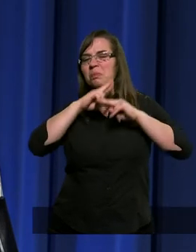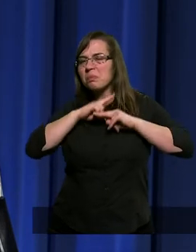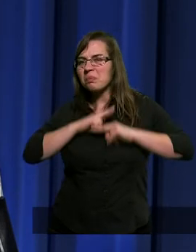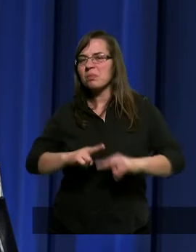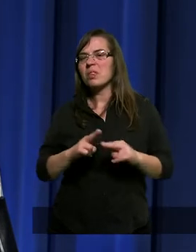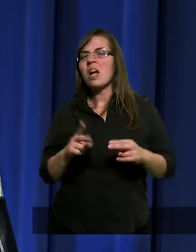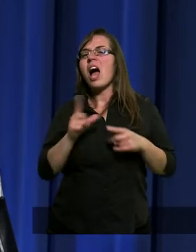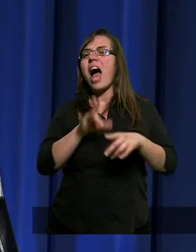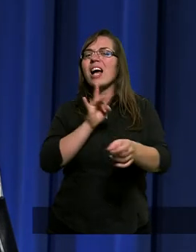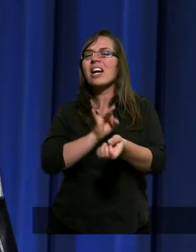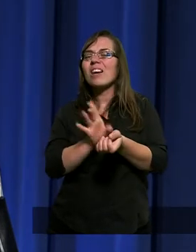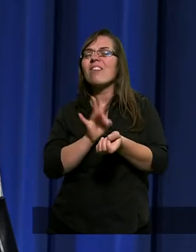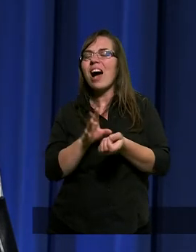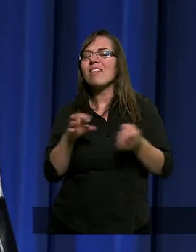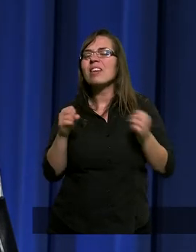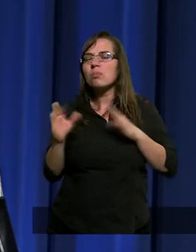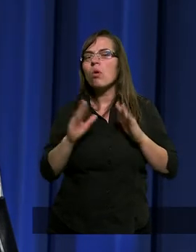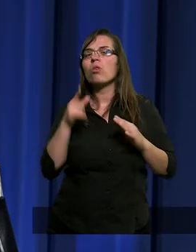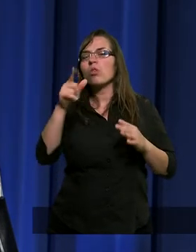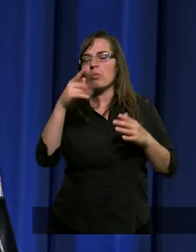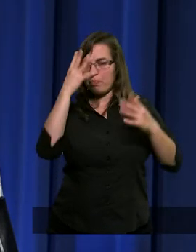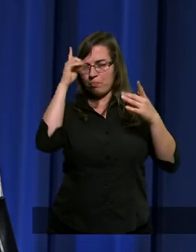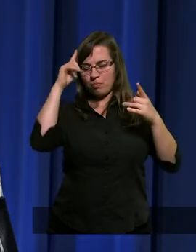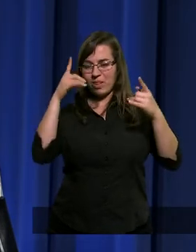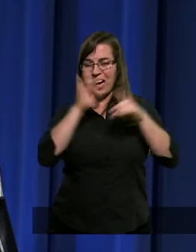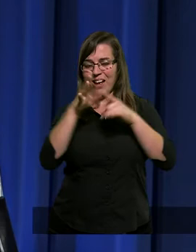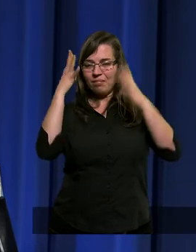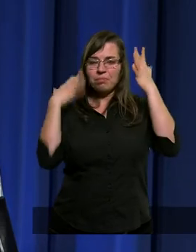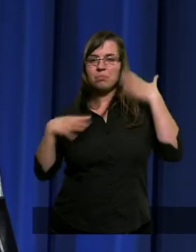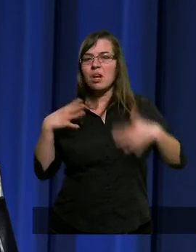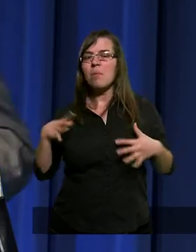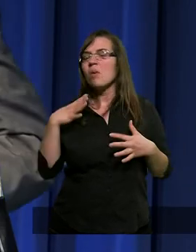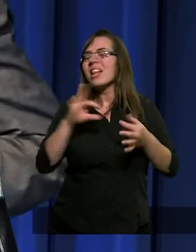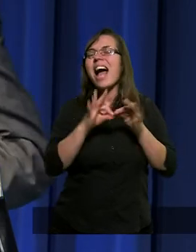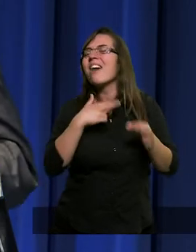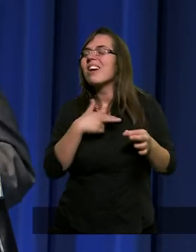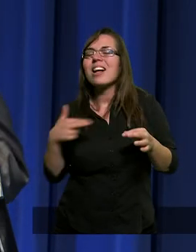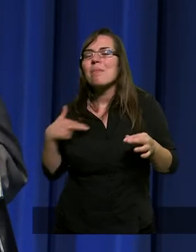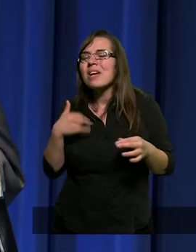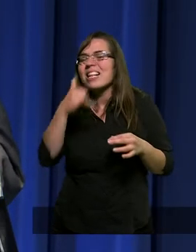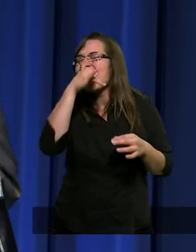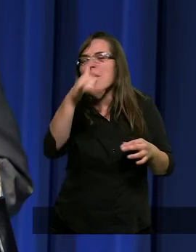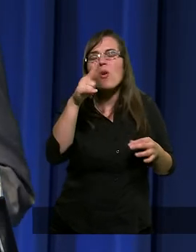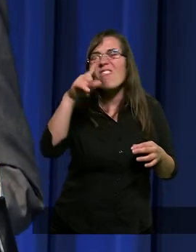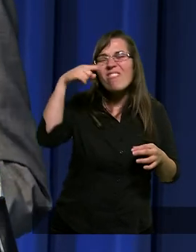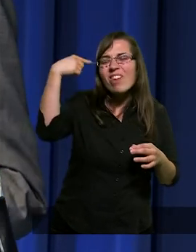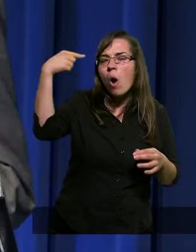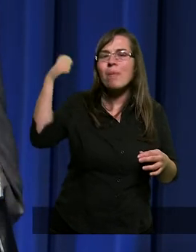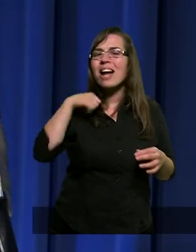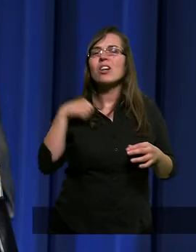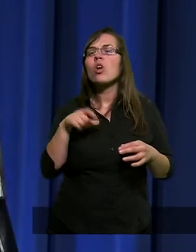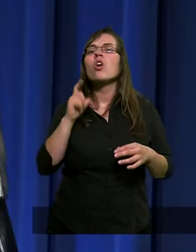pot, ale krwawy pot padał oczywiście na mnie. Nawet nie zdajemy sobie sprawy